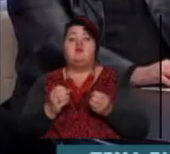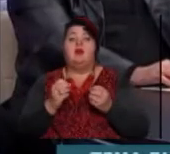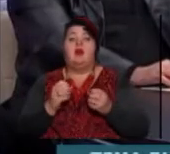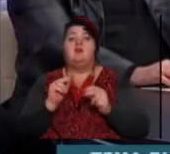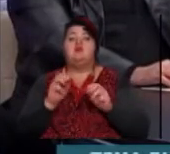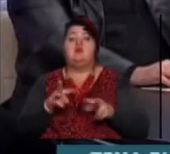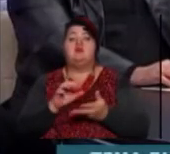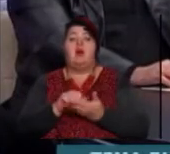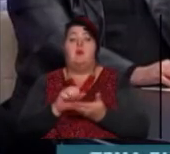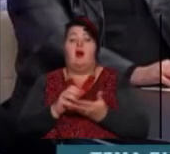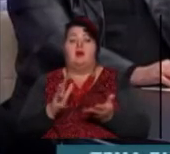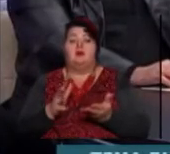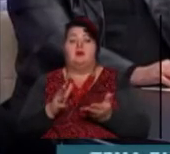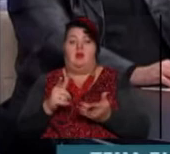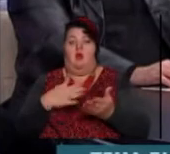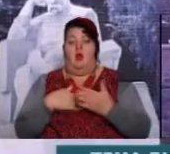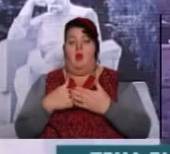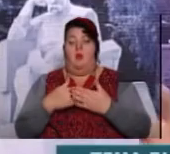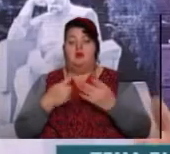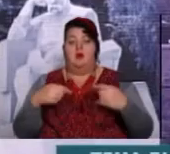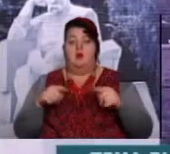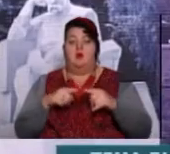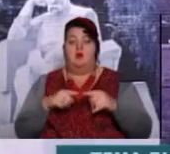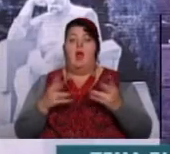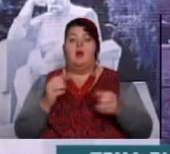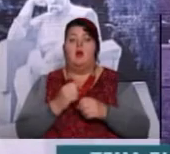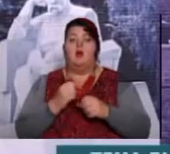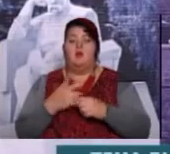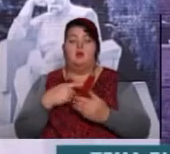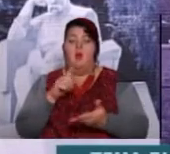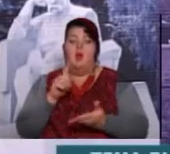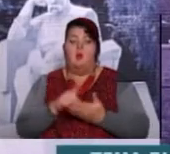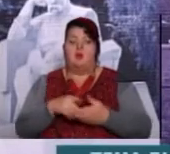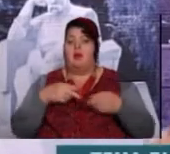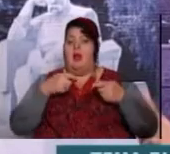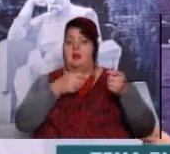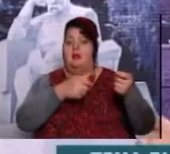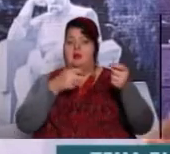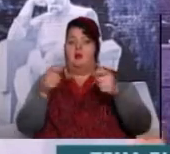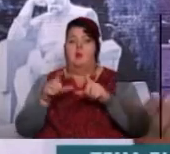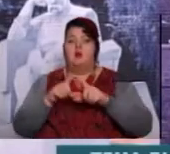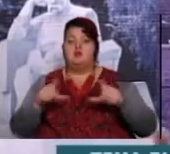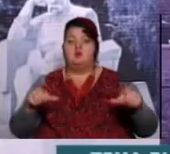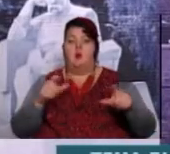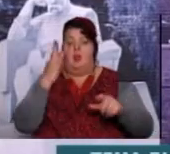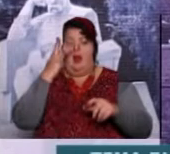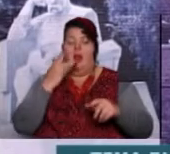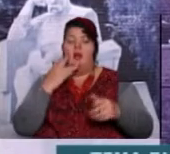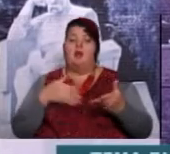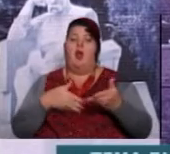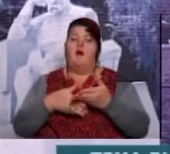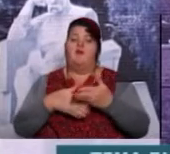роботи проводите? Ну, які роботи? Ми обов'язково їздимо на школу літніх волонтерів,